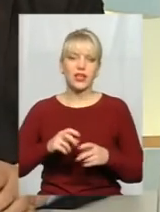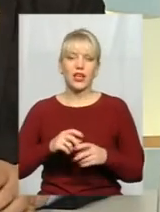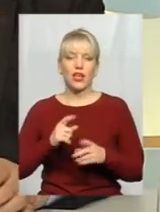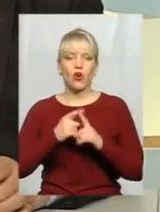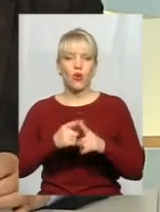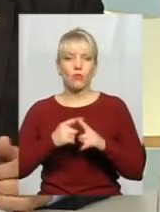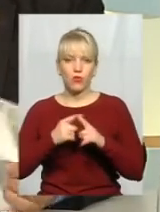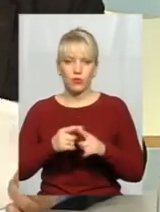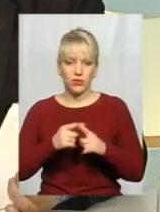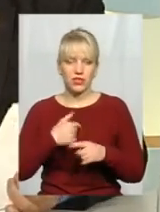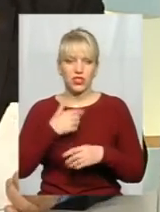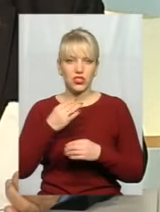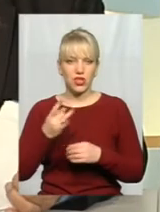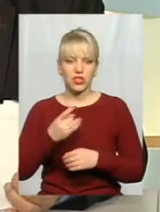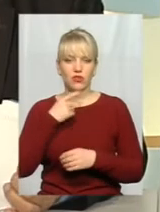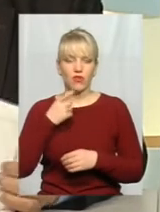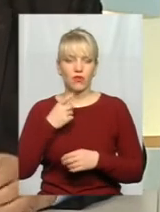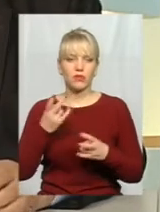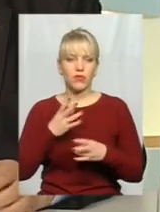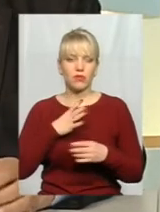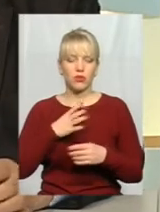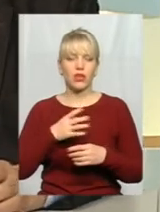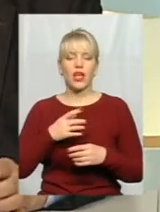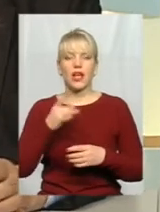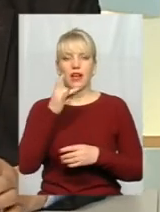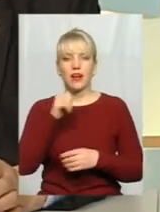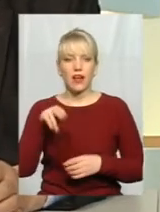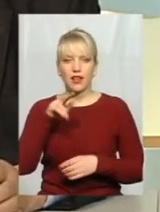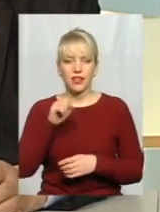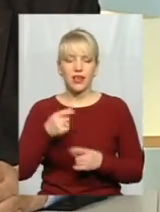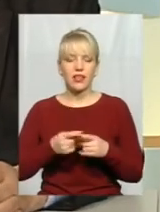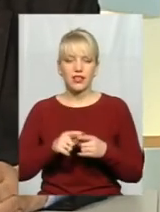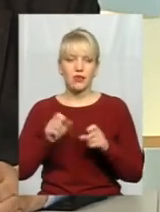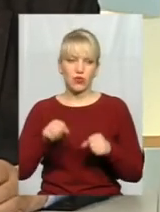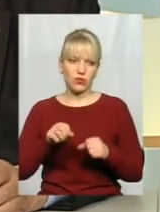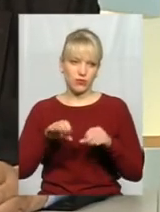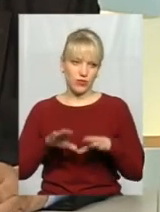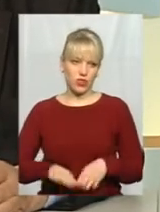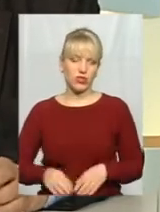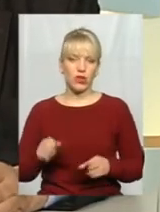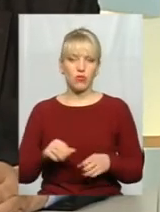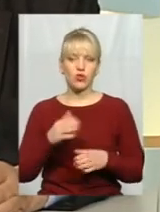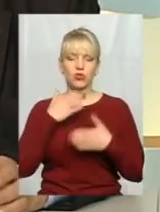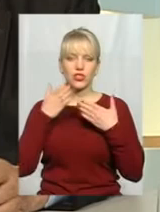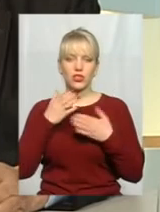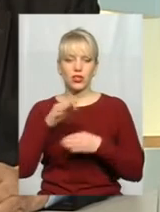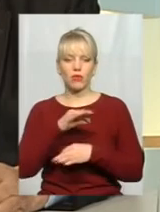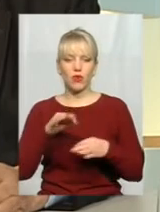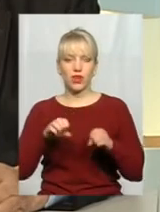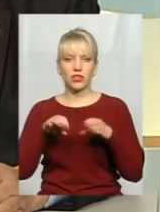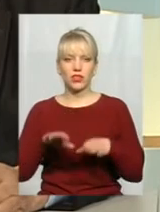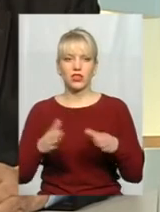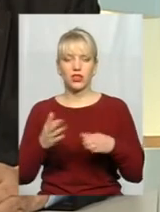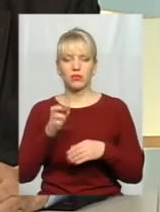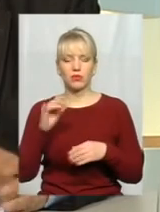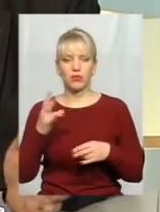-то, я ще раз говорю, була потрібна погоджувальна рада, і мені на все вирішили. Я можу зачитати проєкт рішення, який мав сьогодні бути